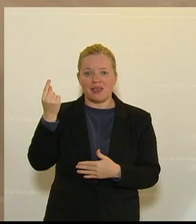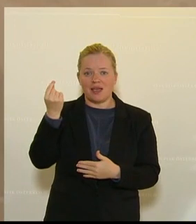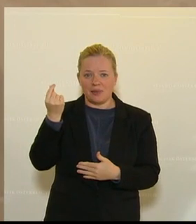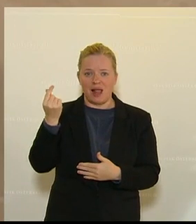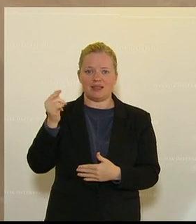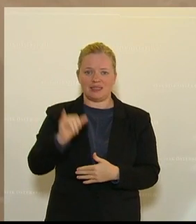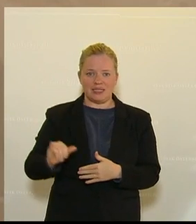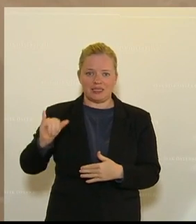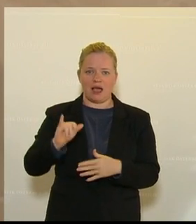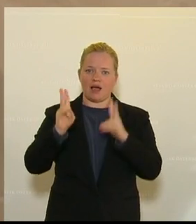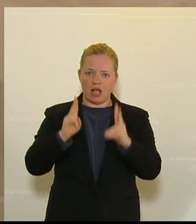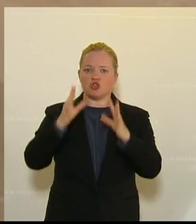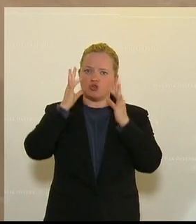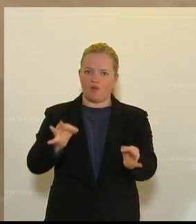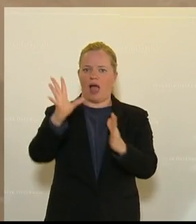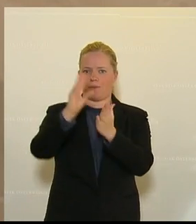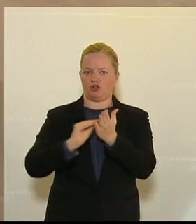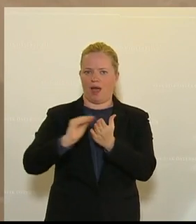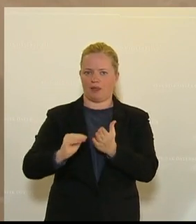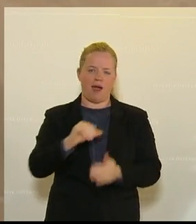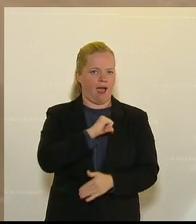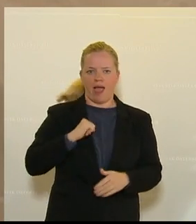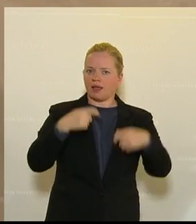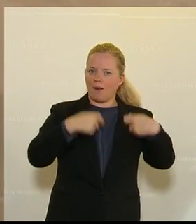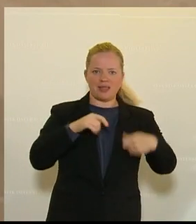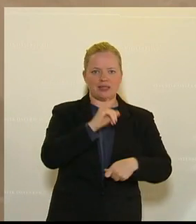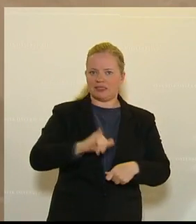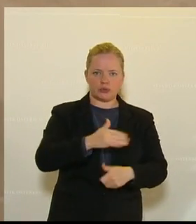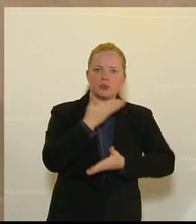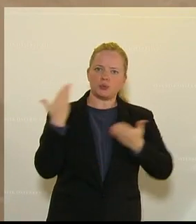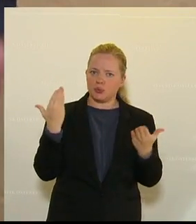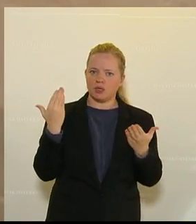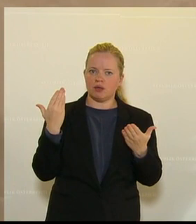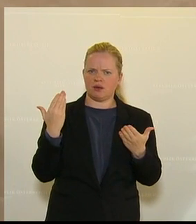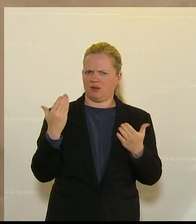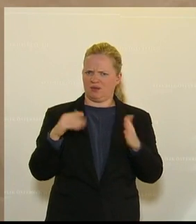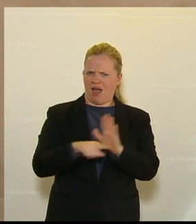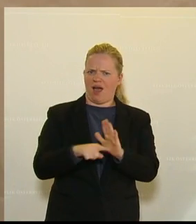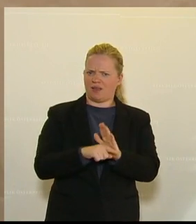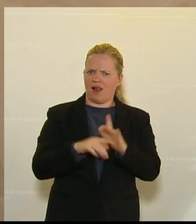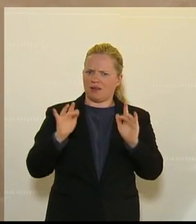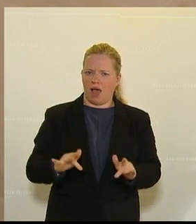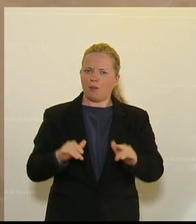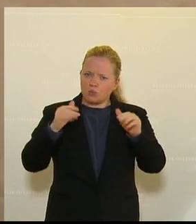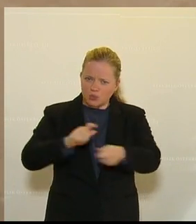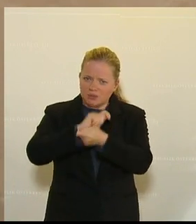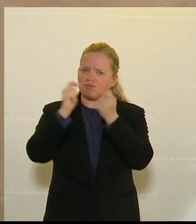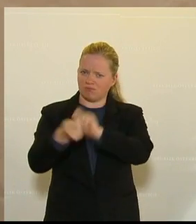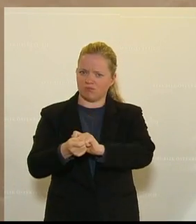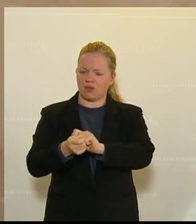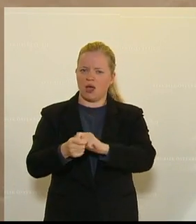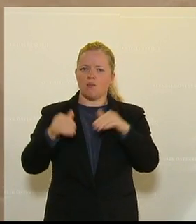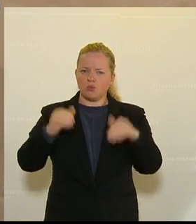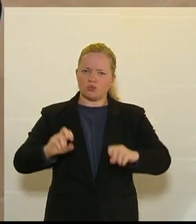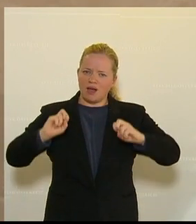können als Aufwand abgeschrieben werden. Eigenkapitalzinsen nicht. Das ist eine Benachteiligung. Das muss man ändern. Man muss wirklich die